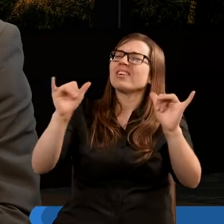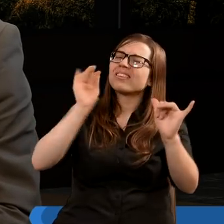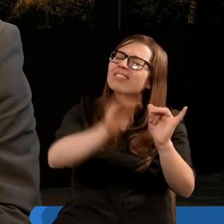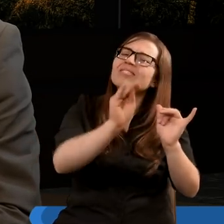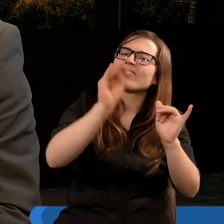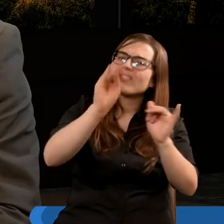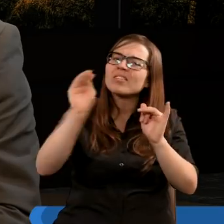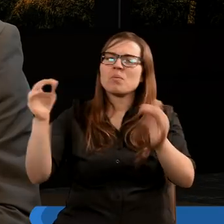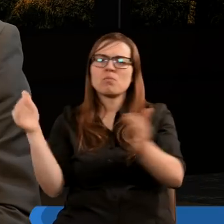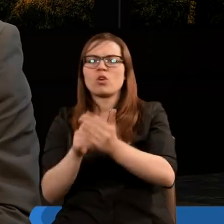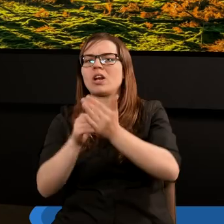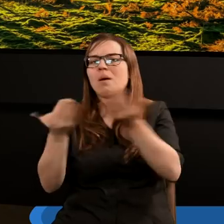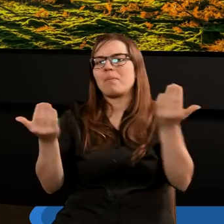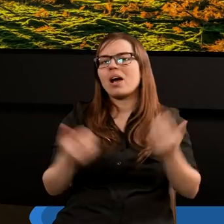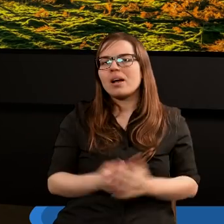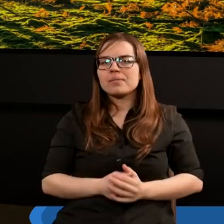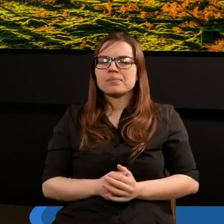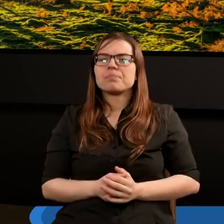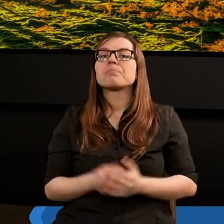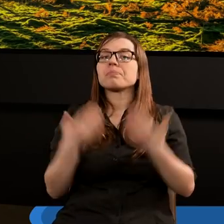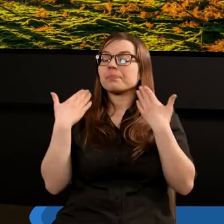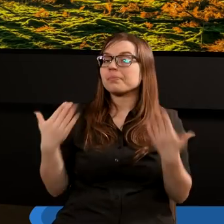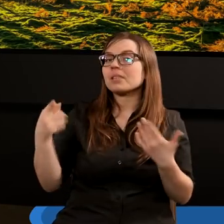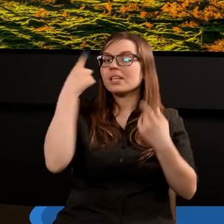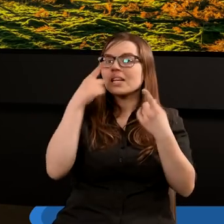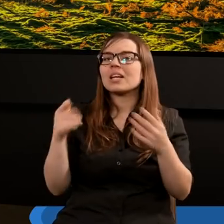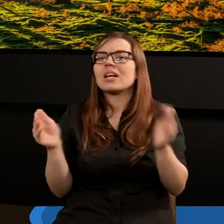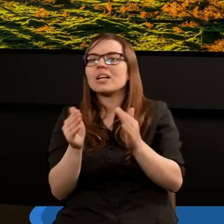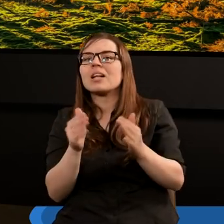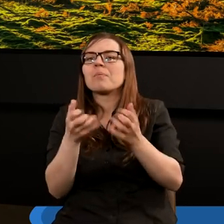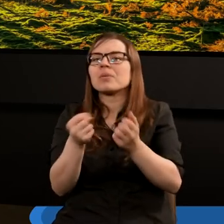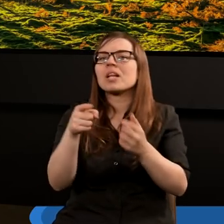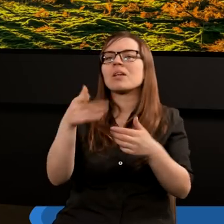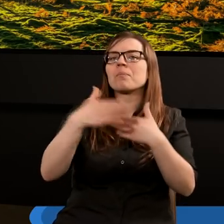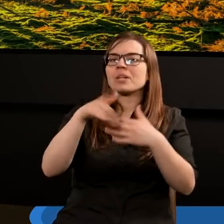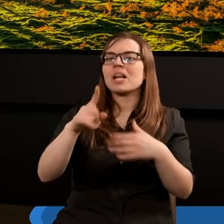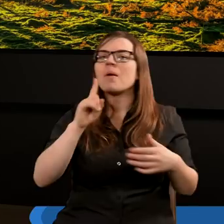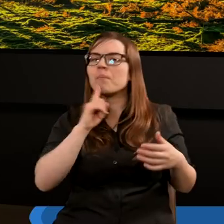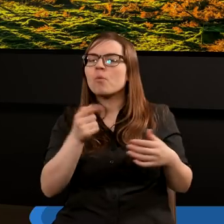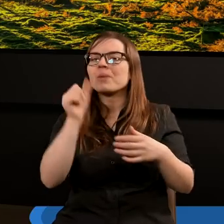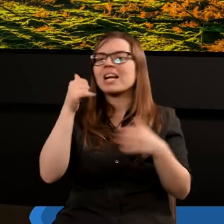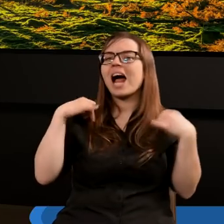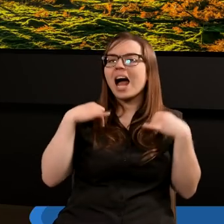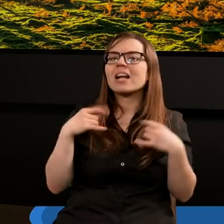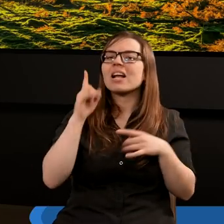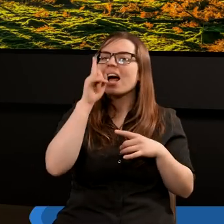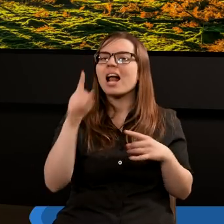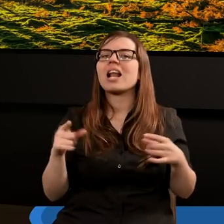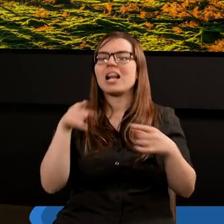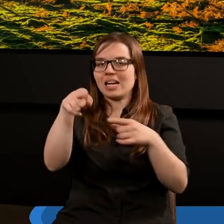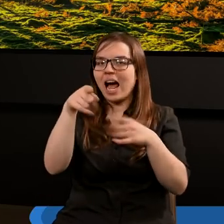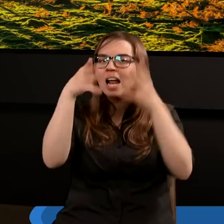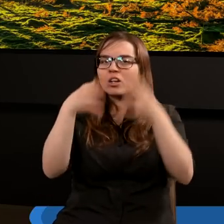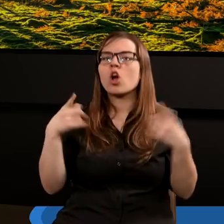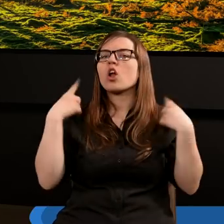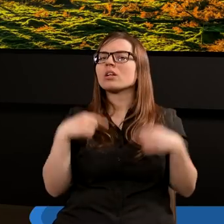krzyku, wołania. Dziękuję za te myśli. Wybaczcie, że tak troszkę przytrzymałem nas przy tym poselstwie pierwszego anioła, ale